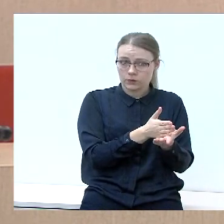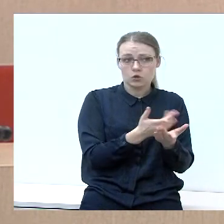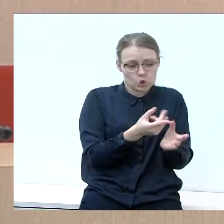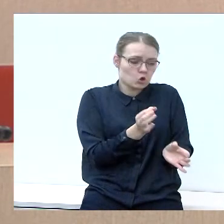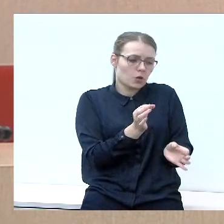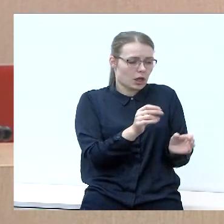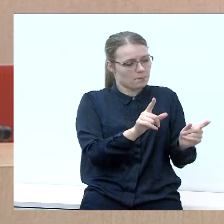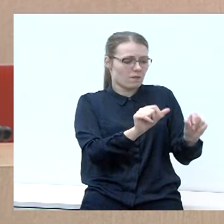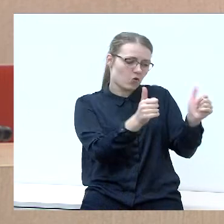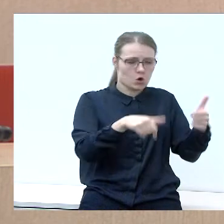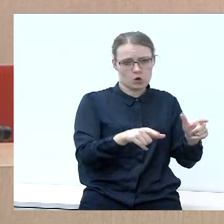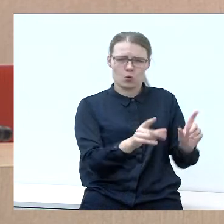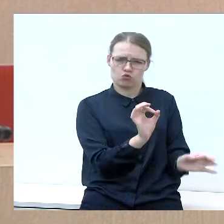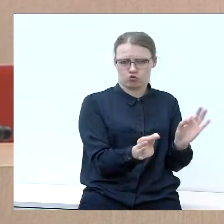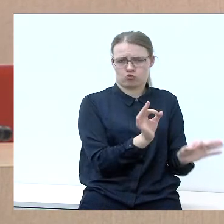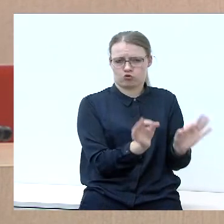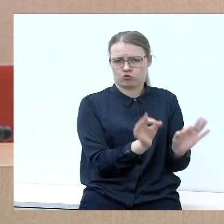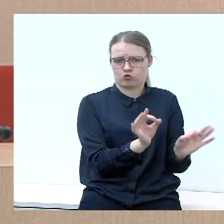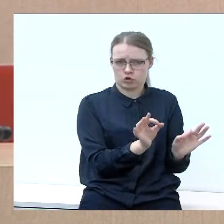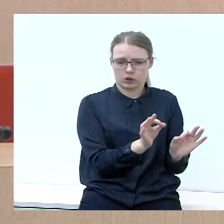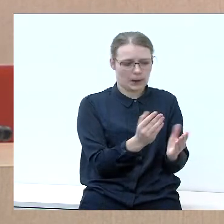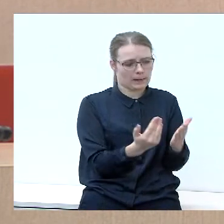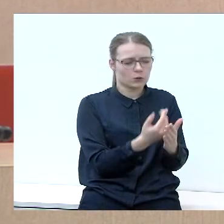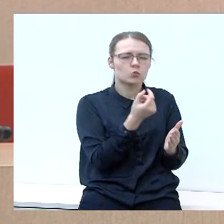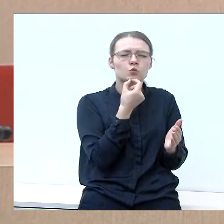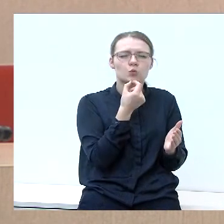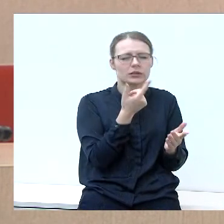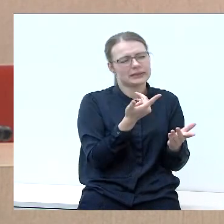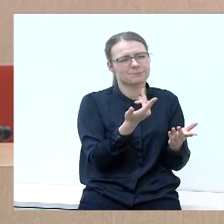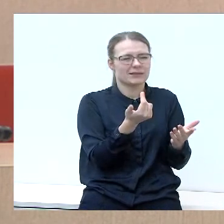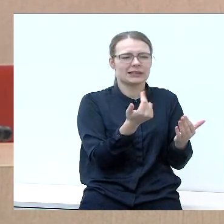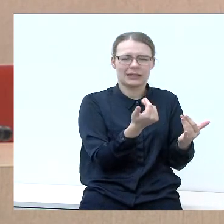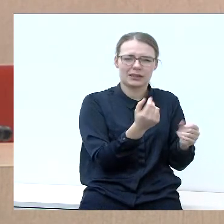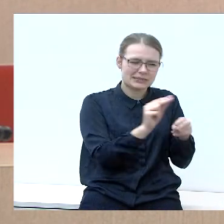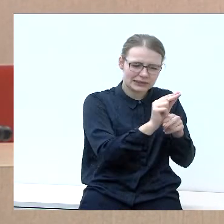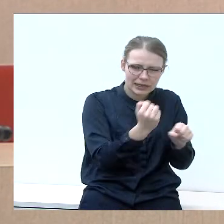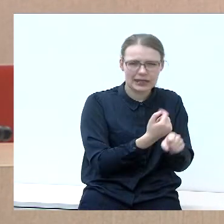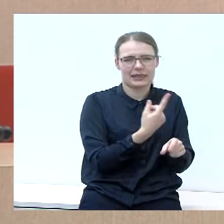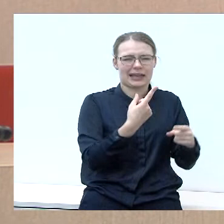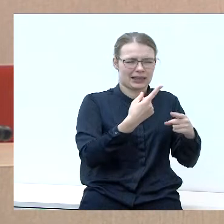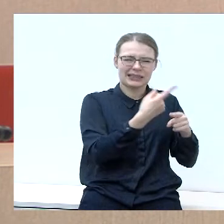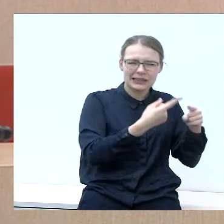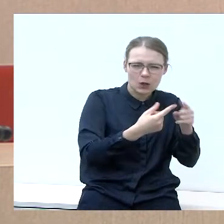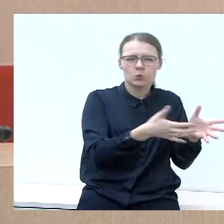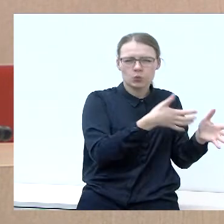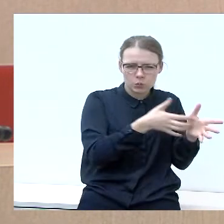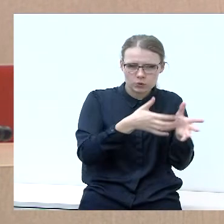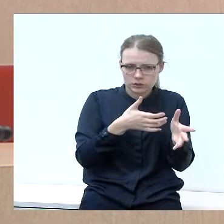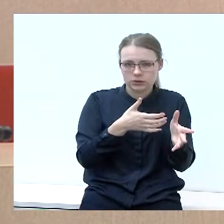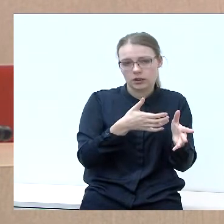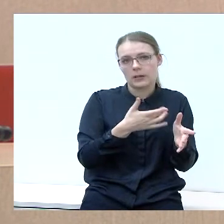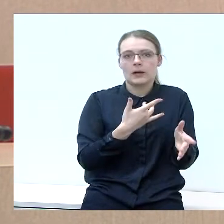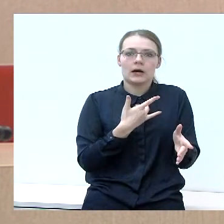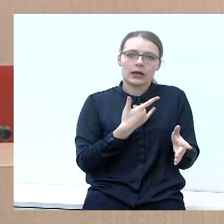normalios būklės, nėra visiškai naujai atremontuotas, truksta daug įrangus. Bet vis kalbam, kad galbūt čia kažkur tai mum